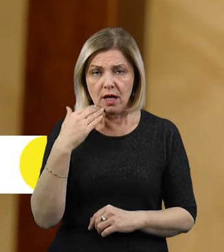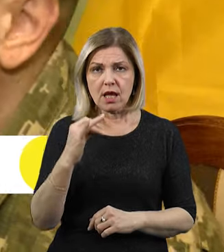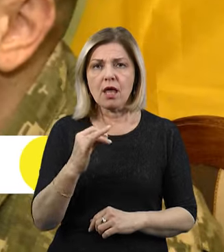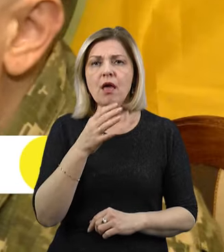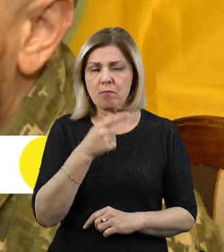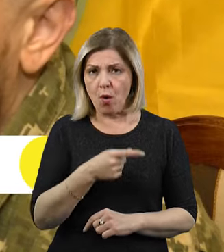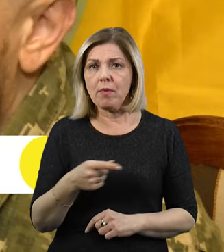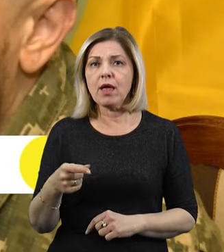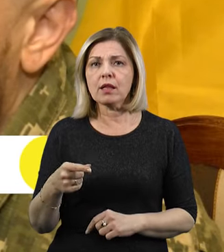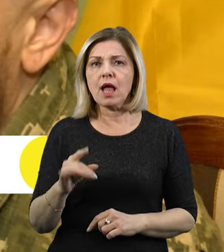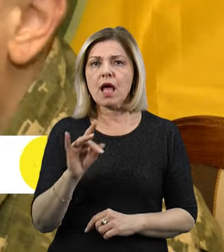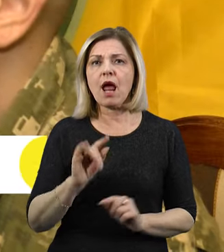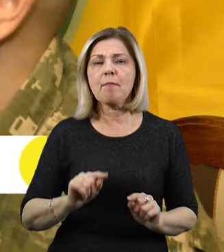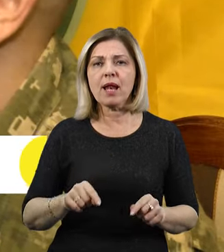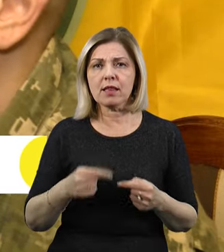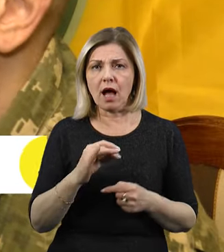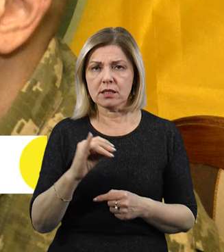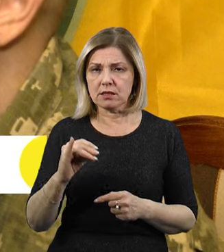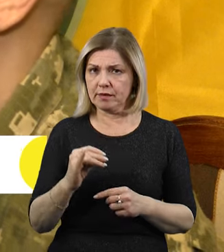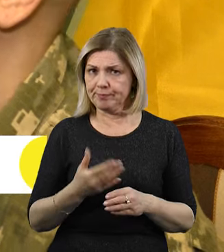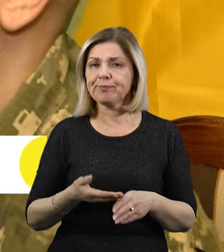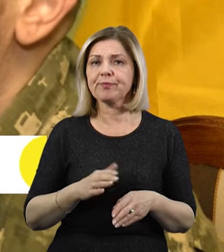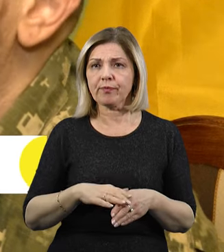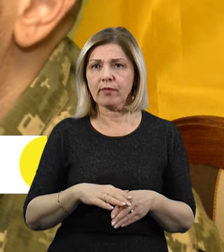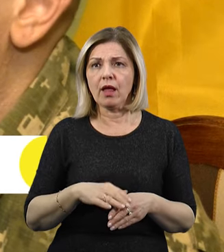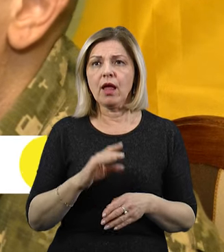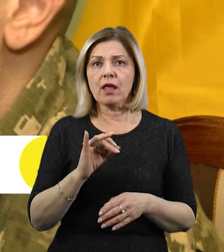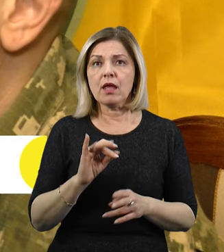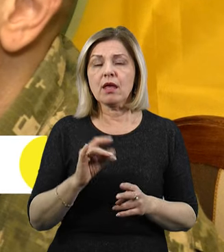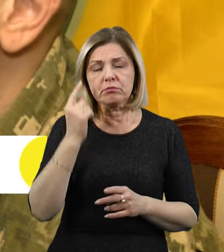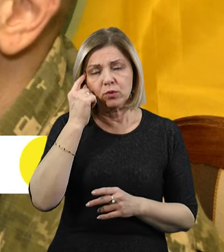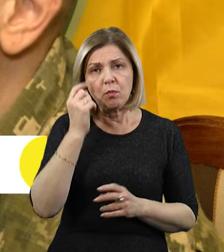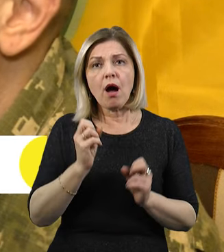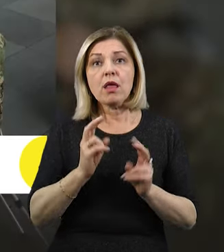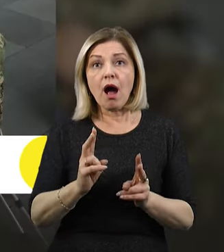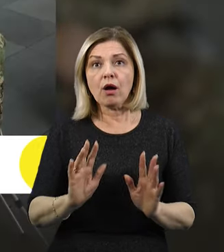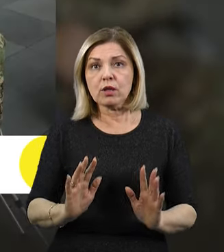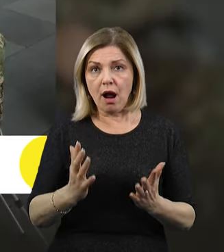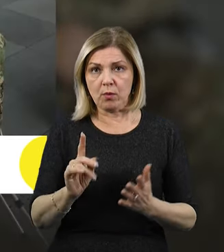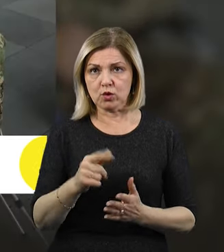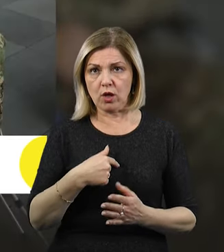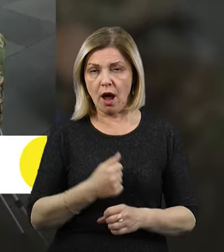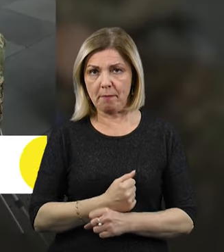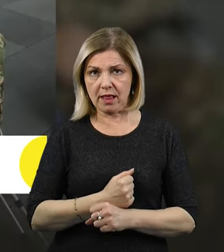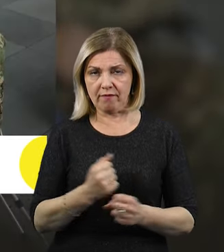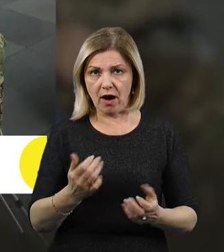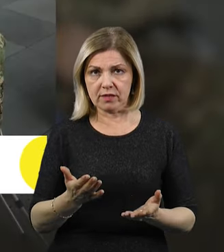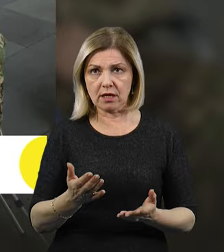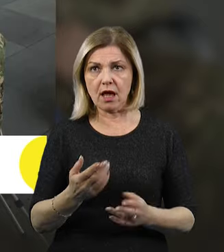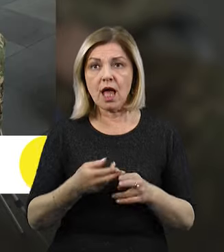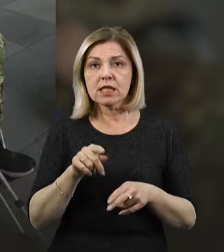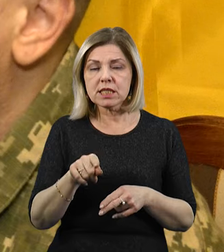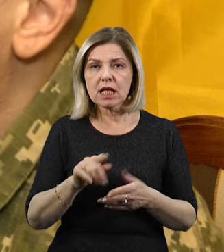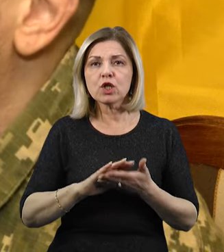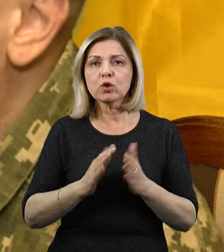знаєте, от я дуже собі картав, от я ж не перший йшов в групі, як так трапило, що я підірвався на міні. Ця ситуація, говорить, підкосила